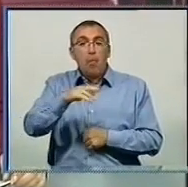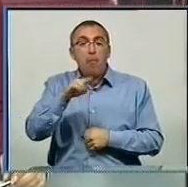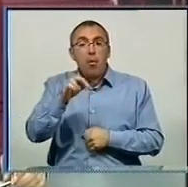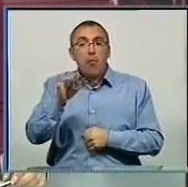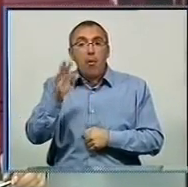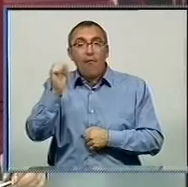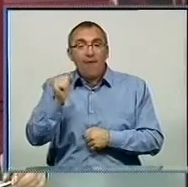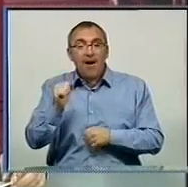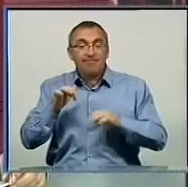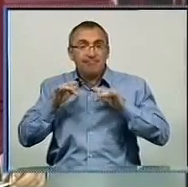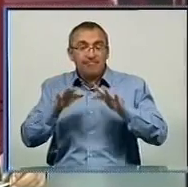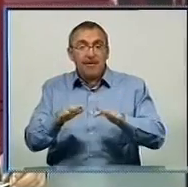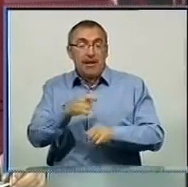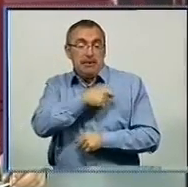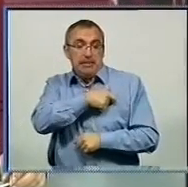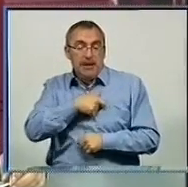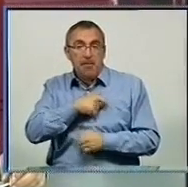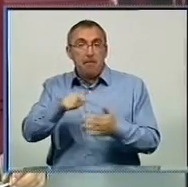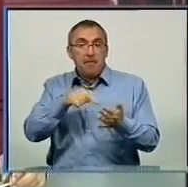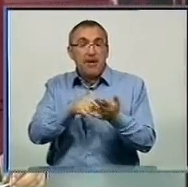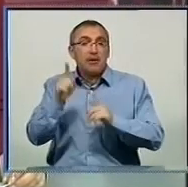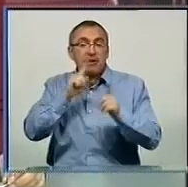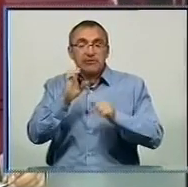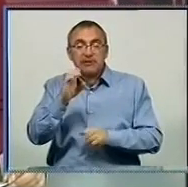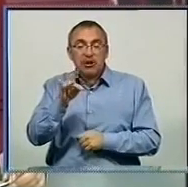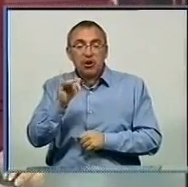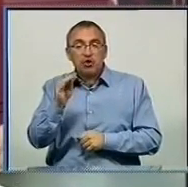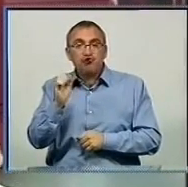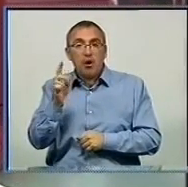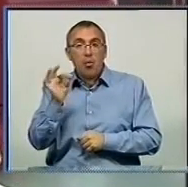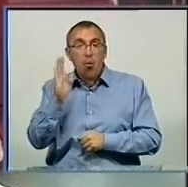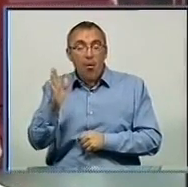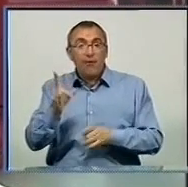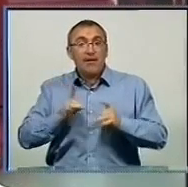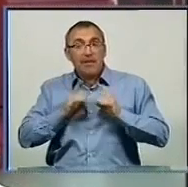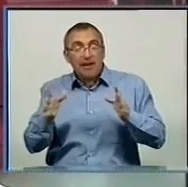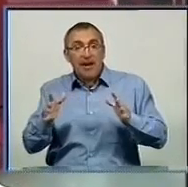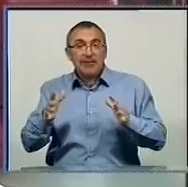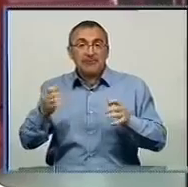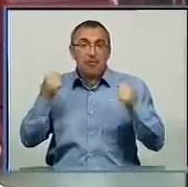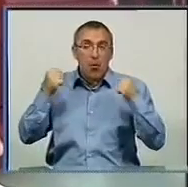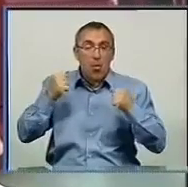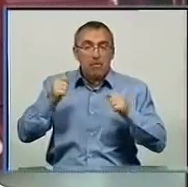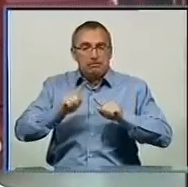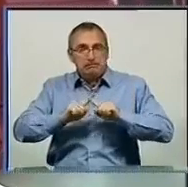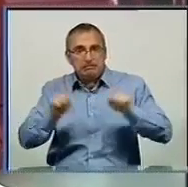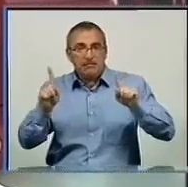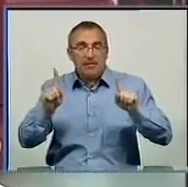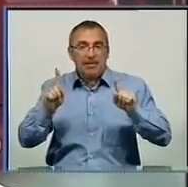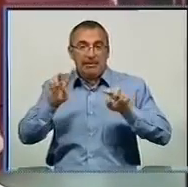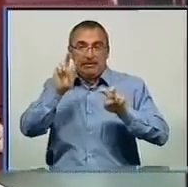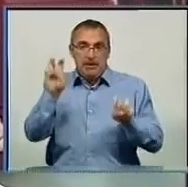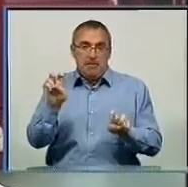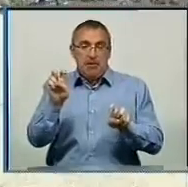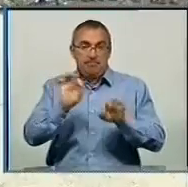-розважальний захід організував депутат міської ради Артем Стержаков. Дитяче свято зі спортивно-екстремальною тематикою відвідав Микола